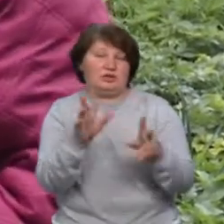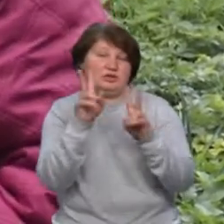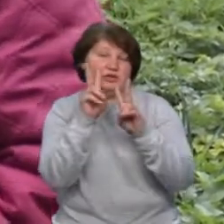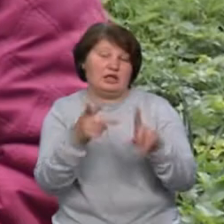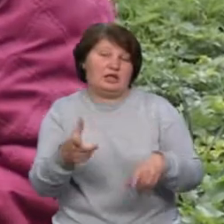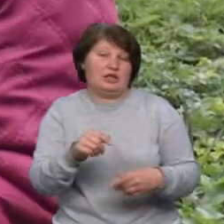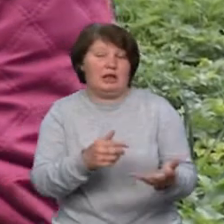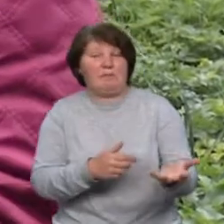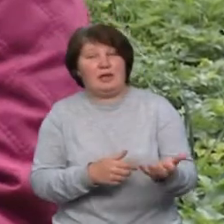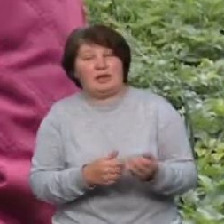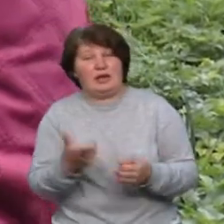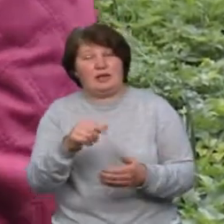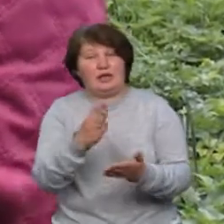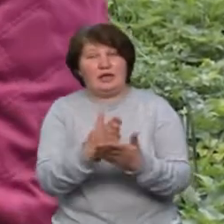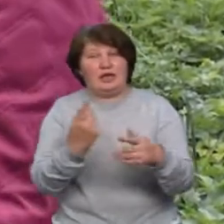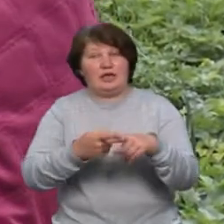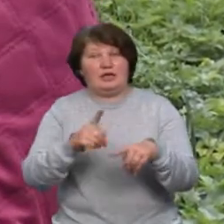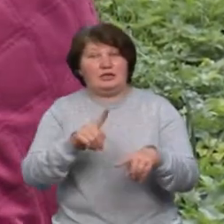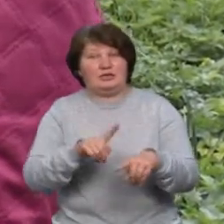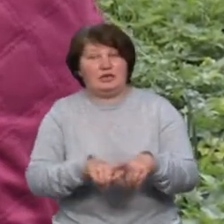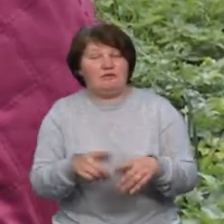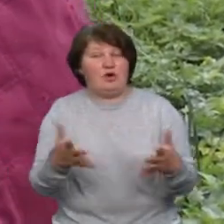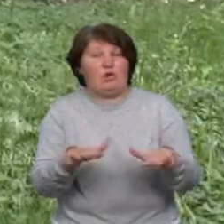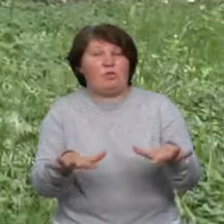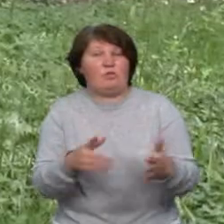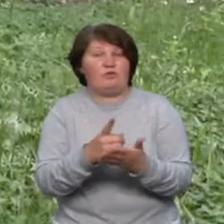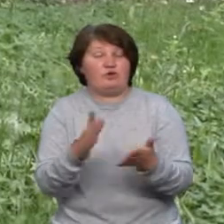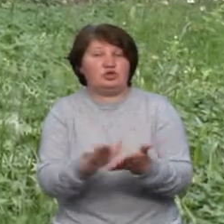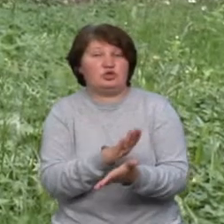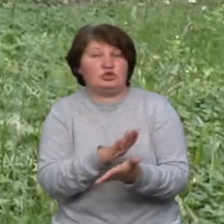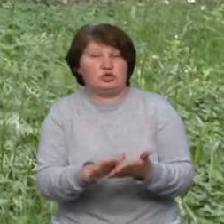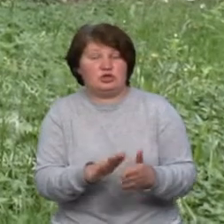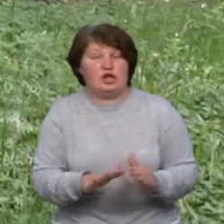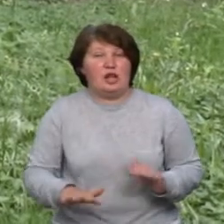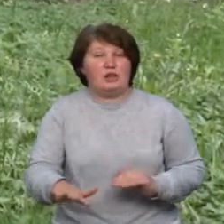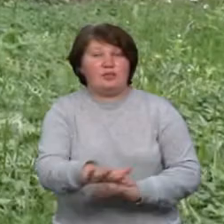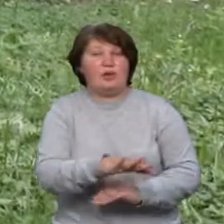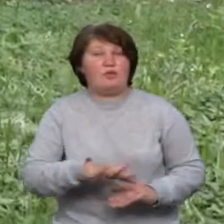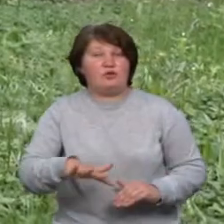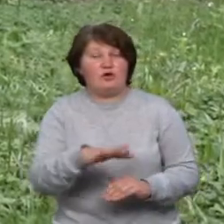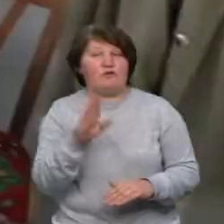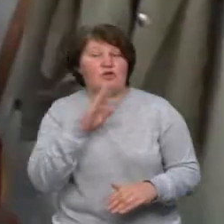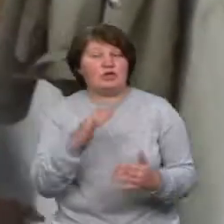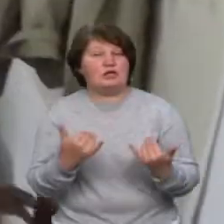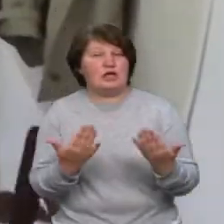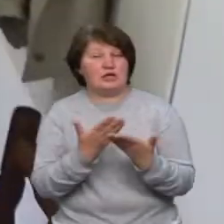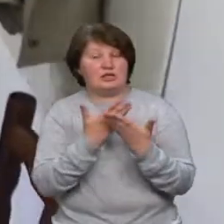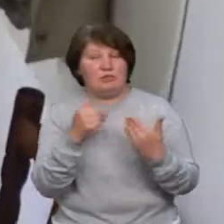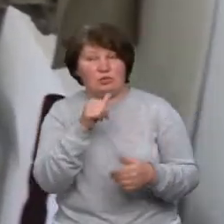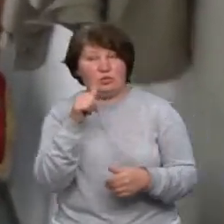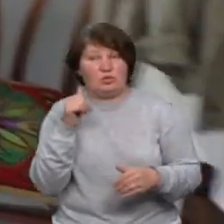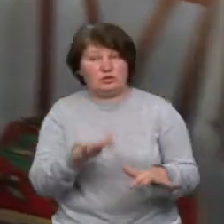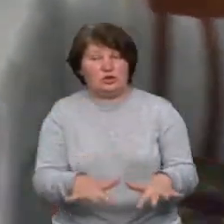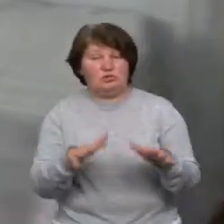бере, де є той, в якому місці він має чистити. На подвір'ї Надії Гонтар води сьогодні немає. Минулого року затопило